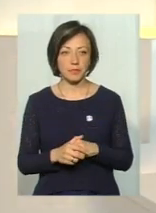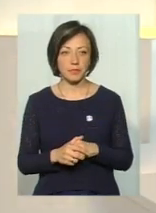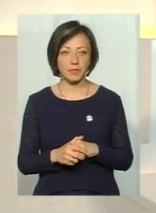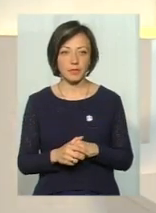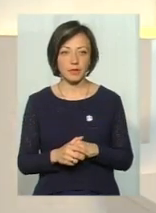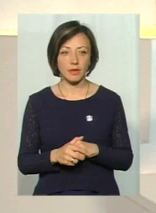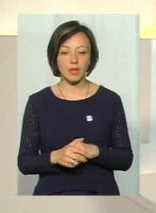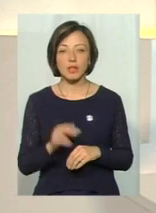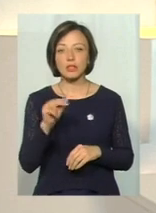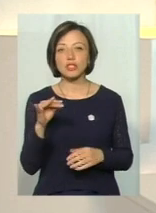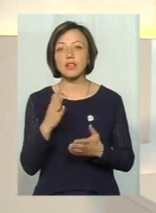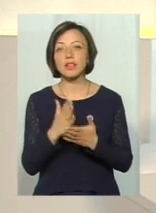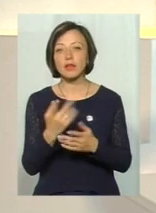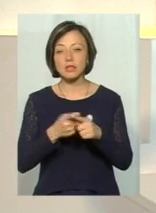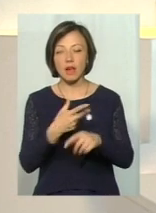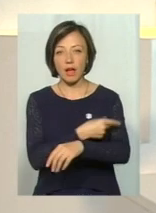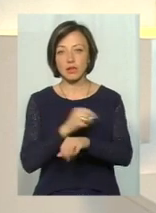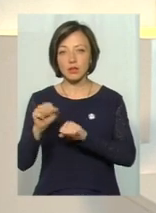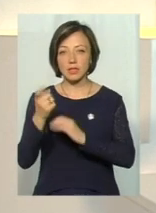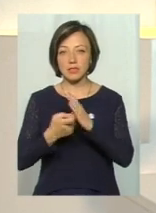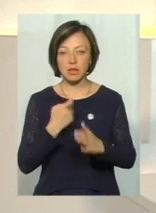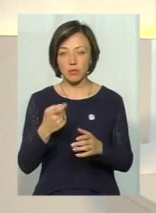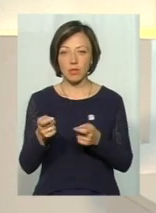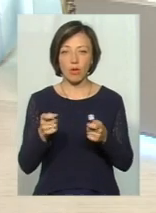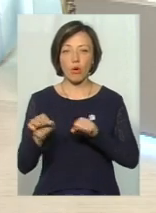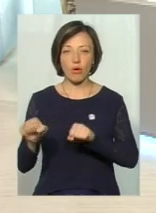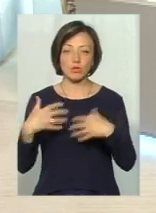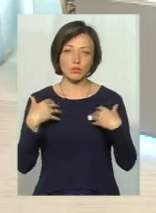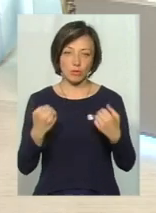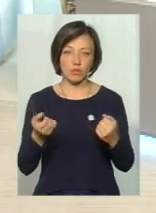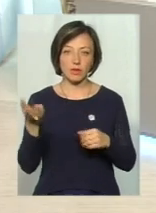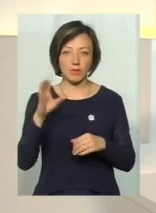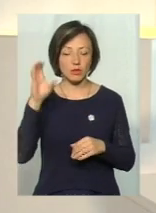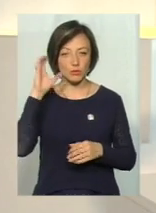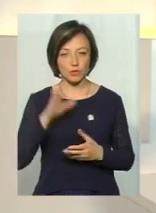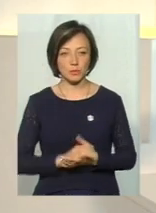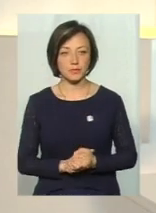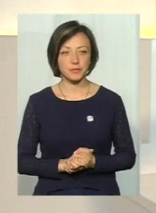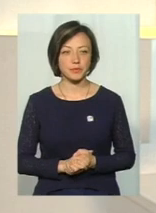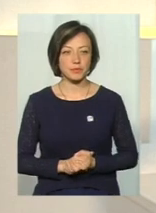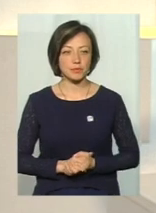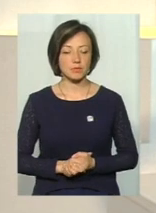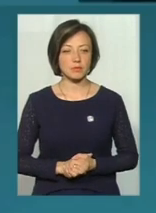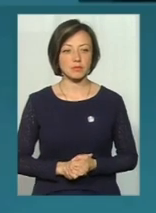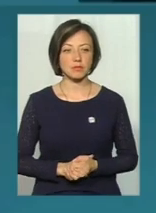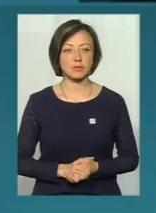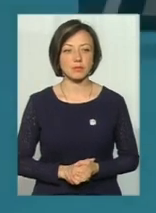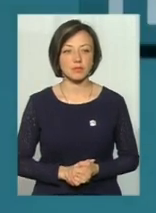чи є оцей антидот, про який ви згадували, ми дізнавались в Департаменті охорони здоров'я. Давайте почуємо, що ж вони нам відповіли.